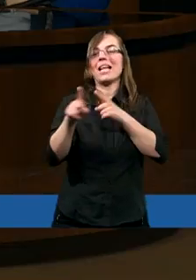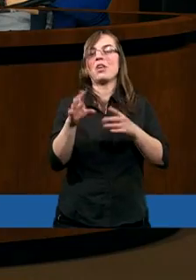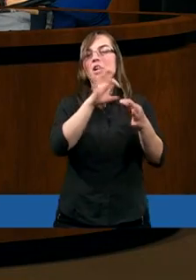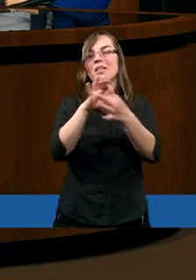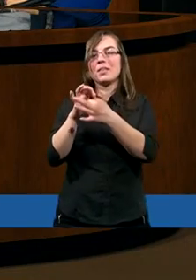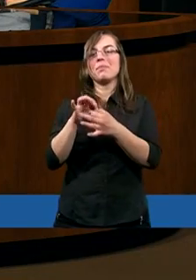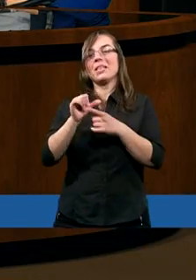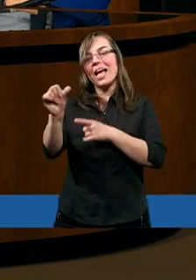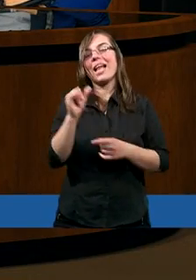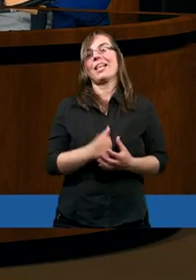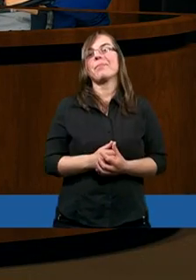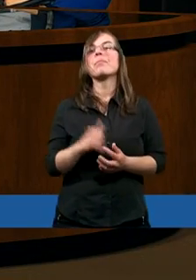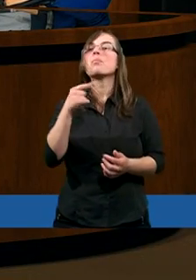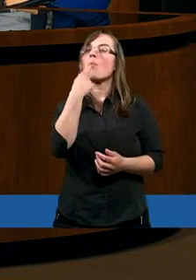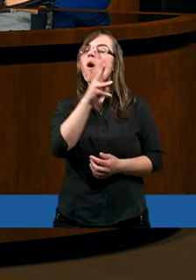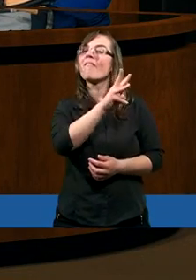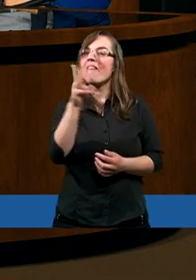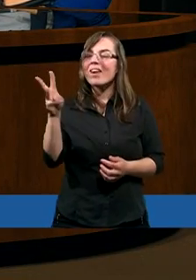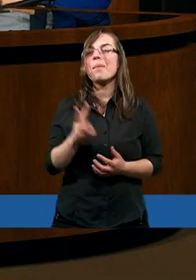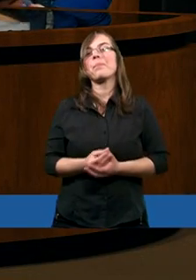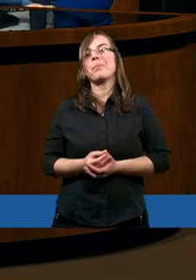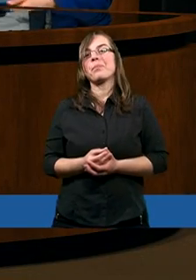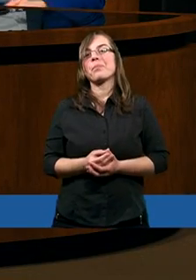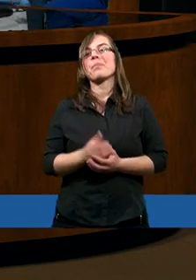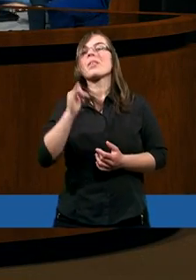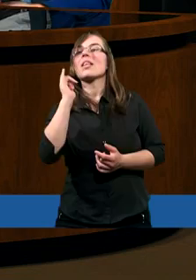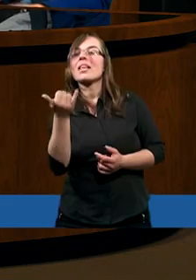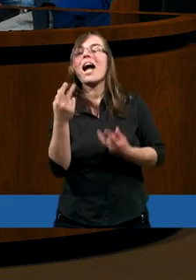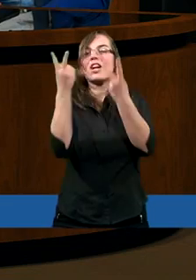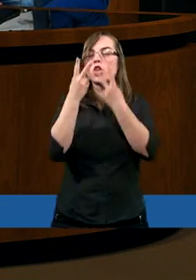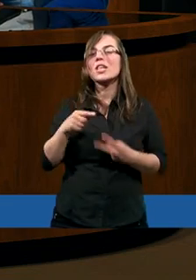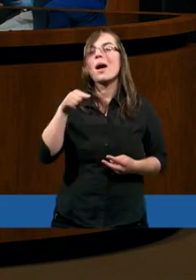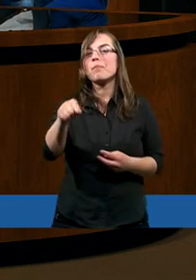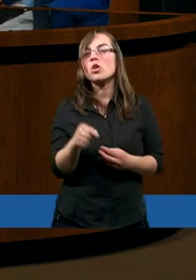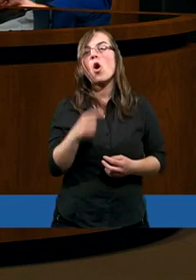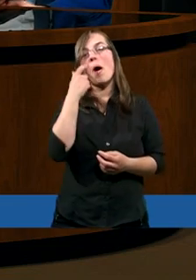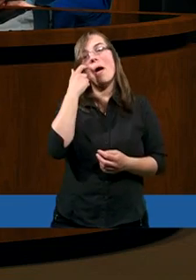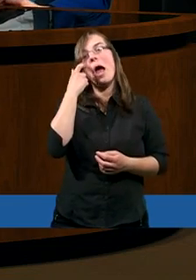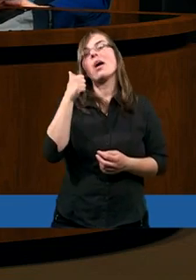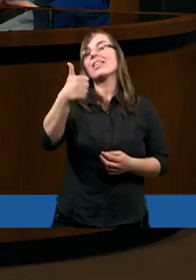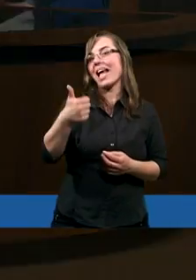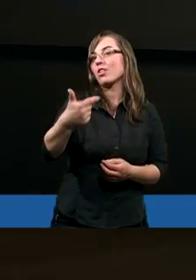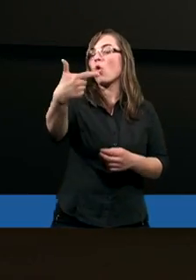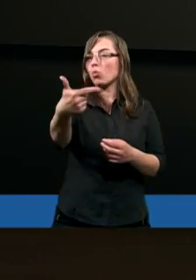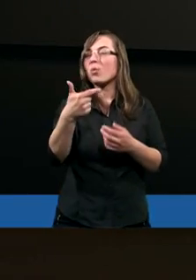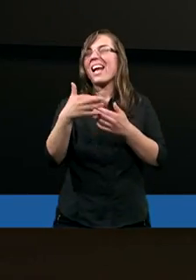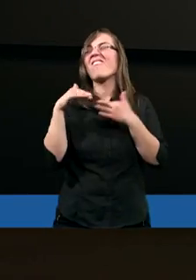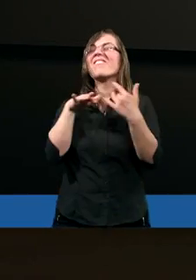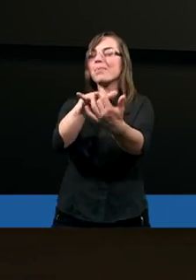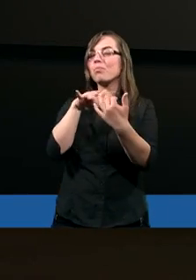Ja powiem wam, że jak czytam to, czy jedno z drugiego wypływa,